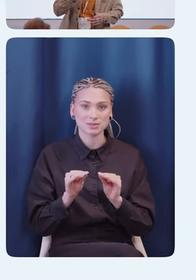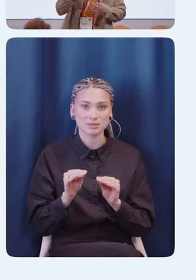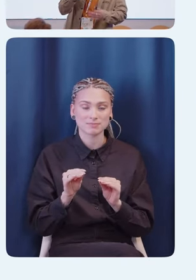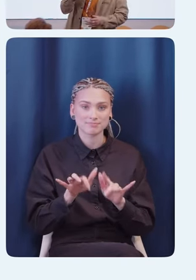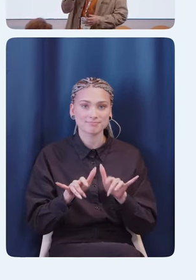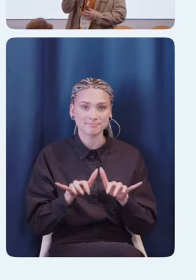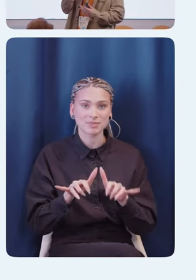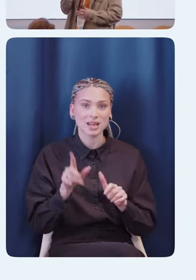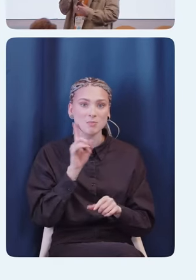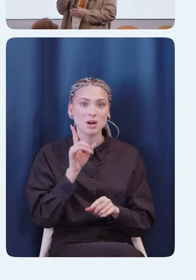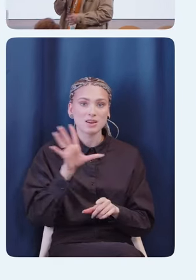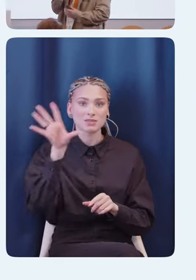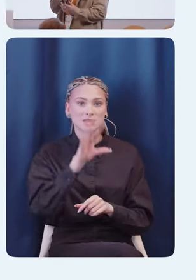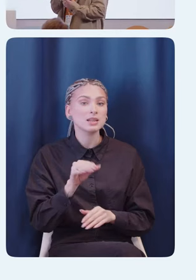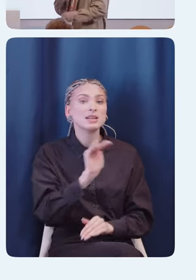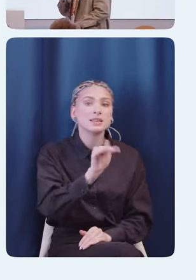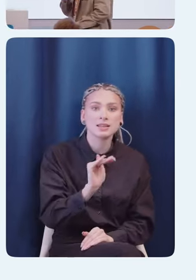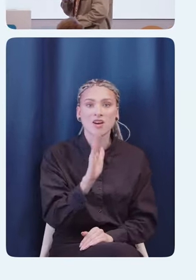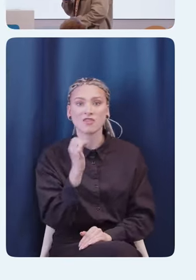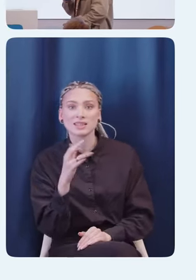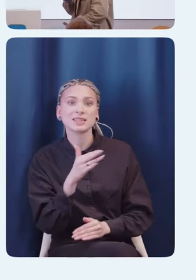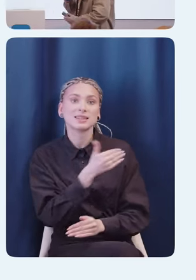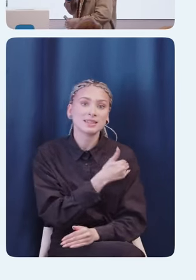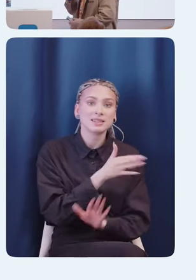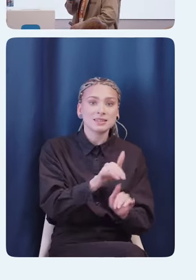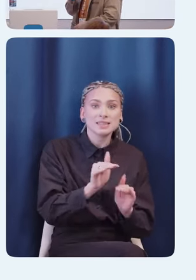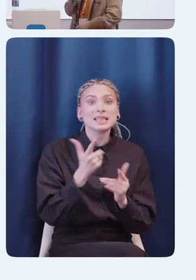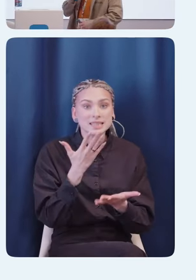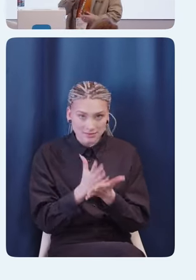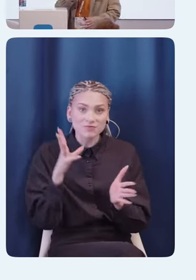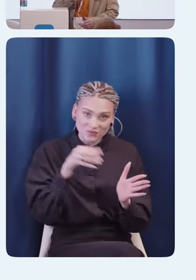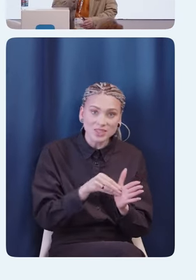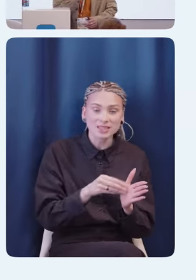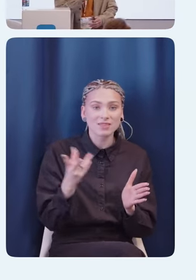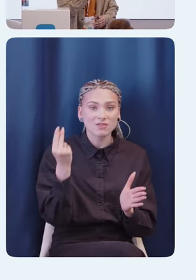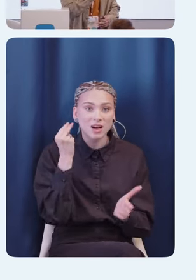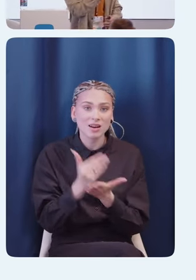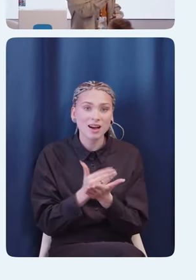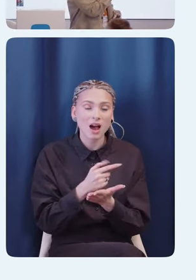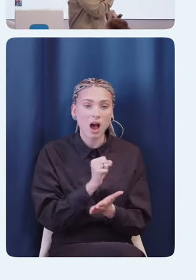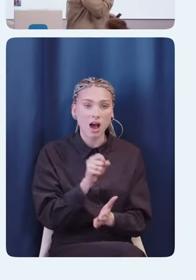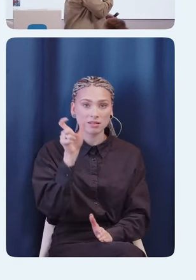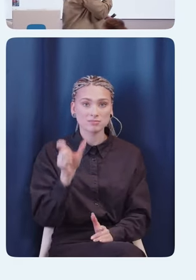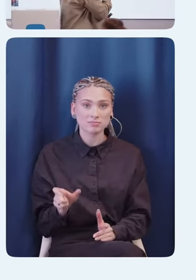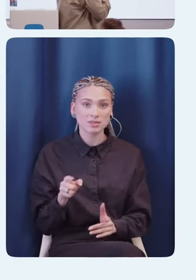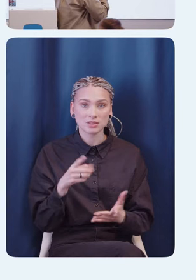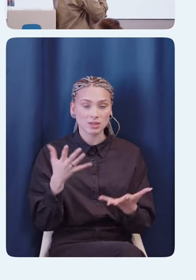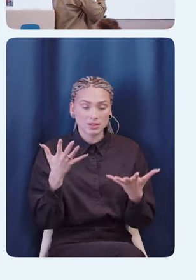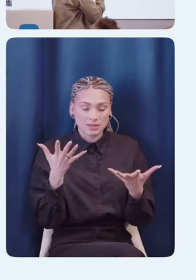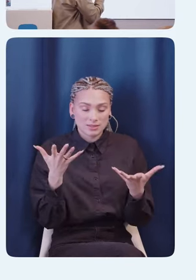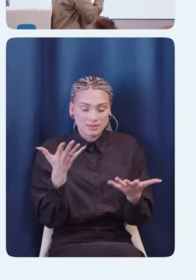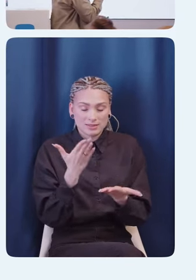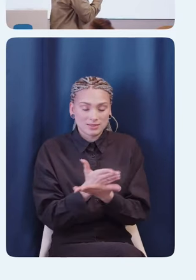команда пушит этого программиста, ну что там, Вася Пупкин, ты уже сделал VoiceOver или не сделал? Вася Пупкин зашивается, бедняга с этим